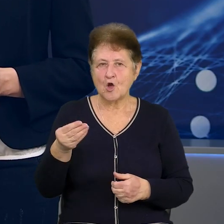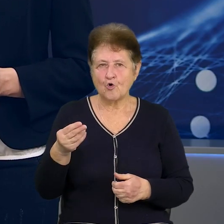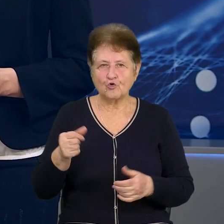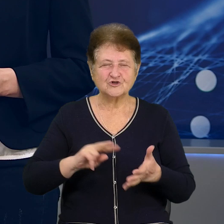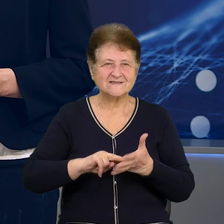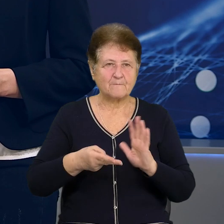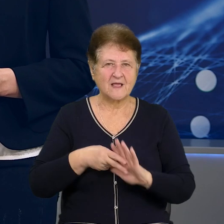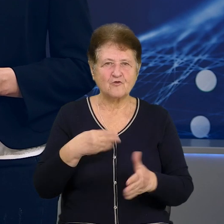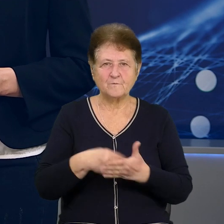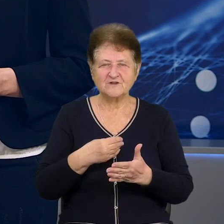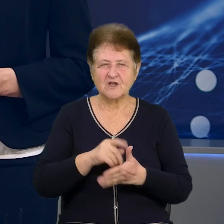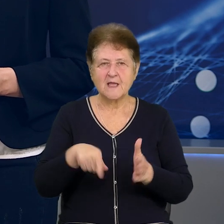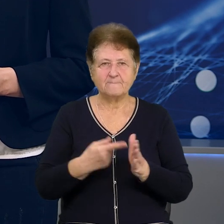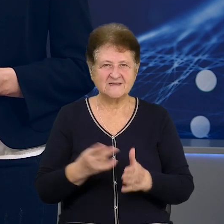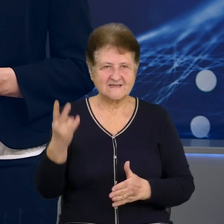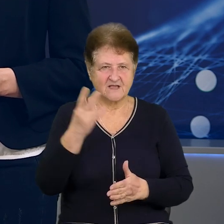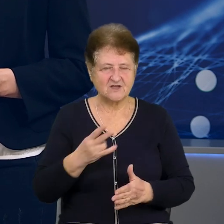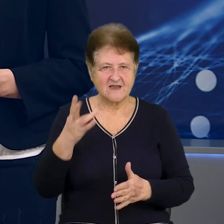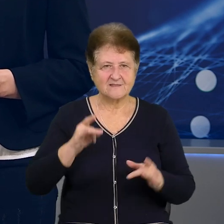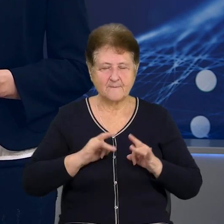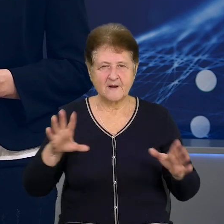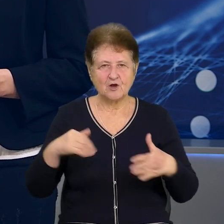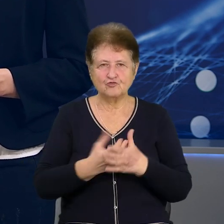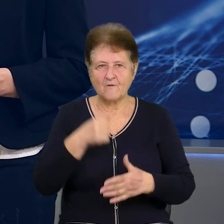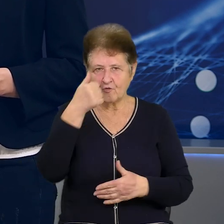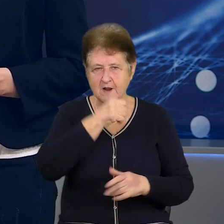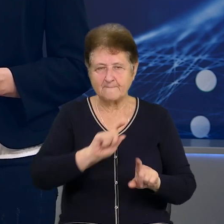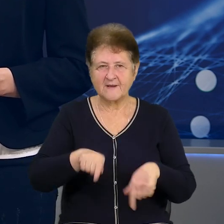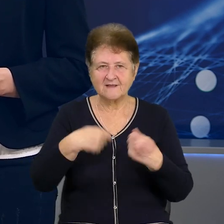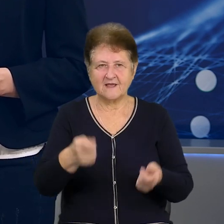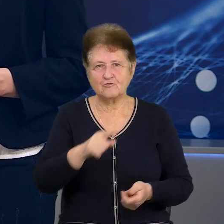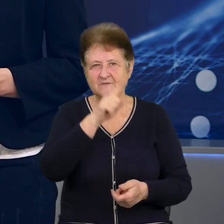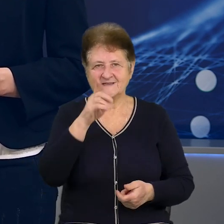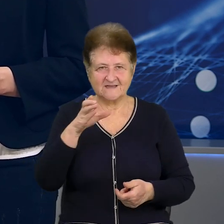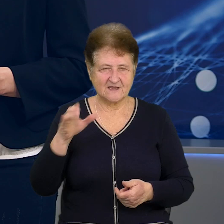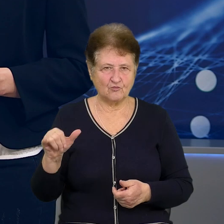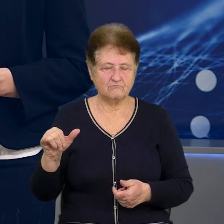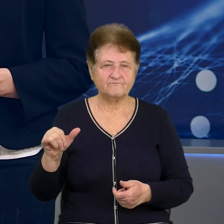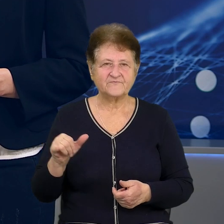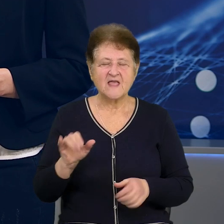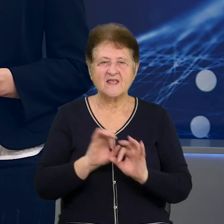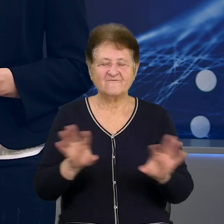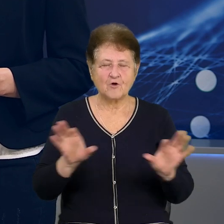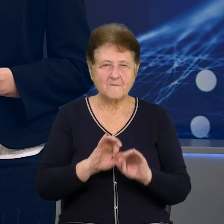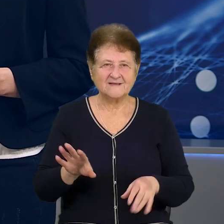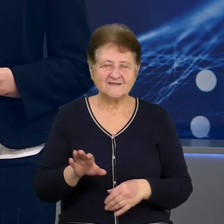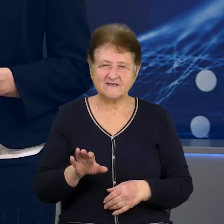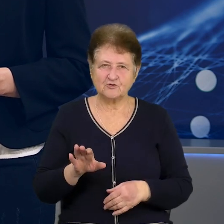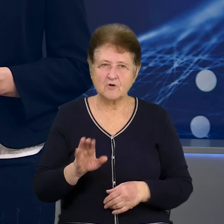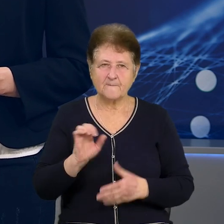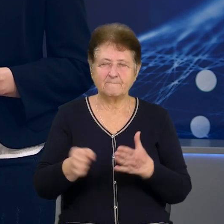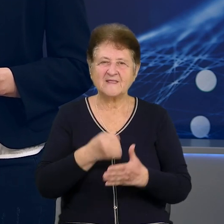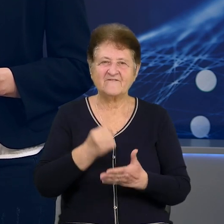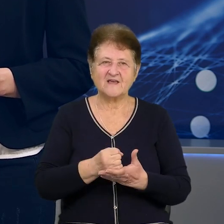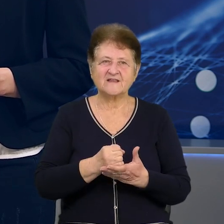заплановані в бюджеті міста Ніжин на різдвяно-новорічні свята, передадуть Збройним силам України. Інформацію в коментарі Суспільному